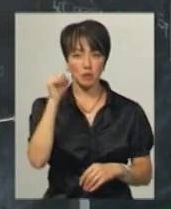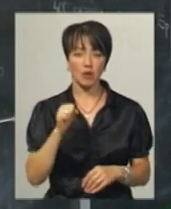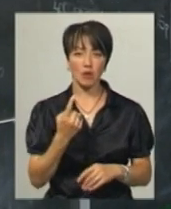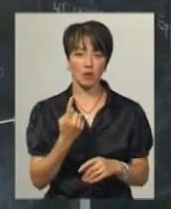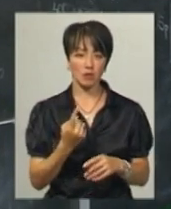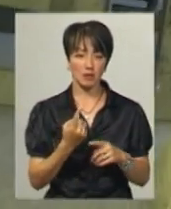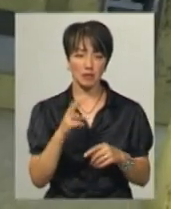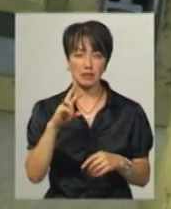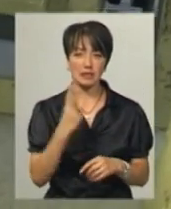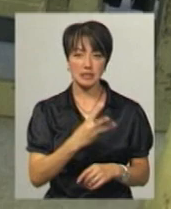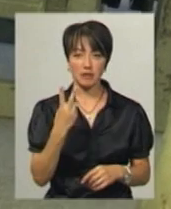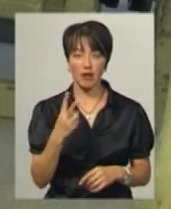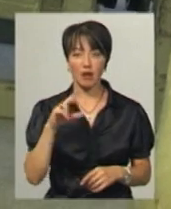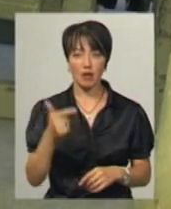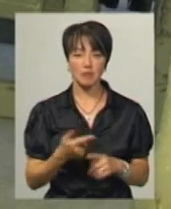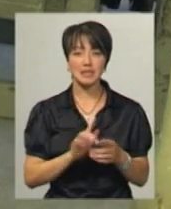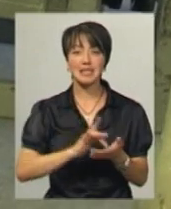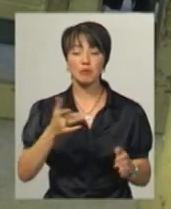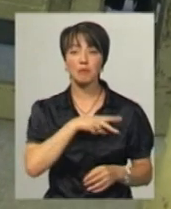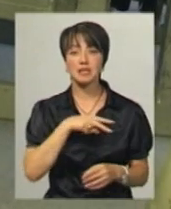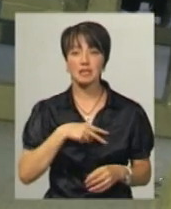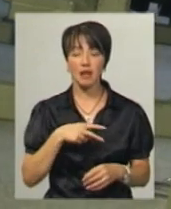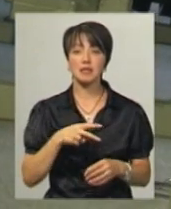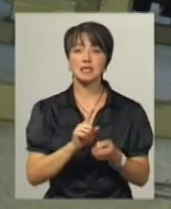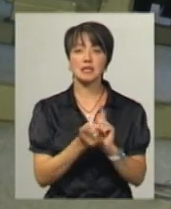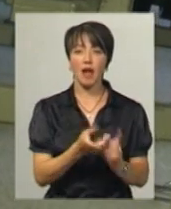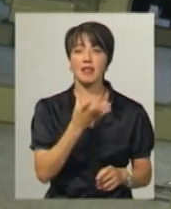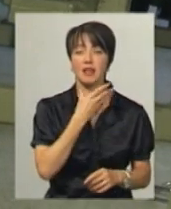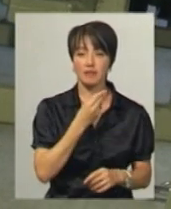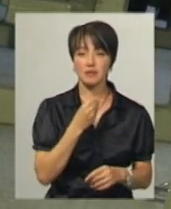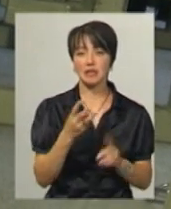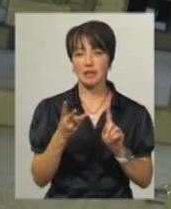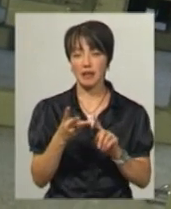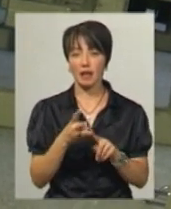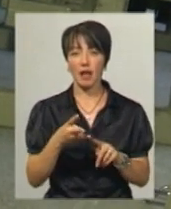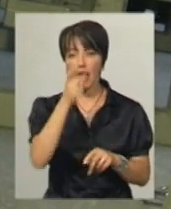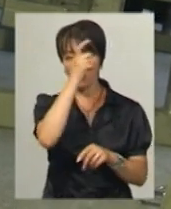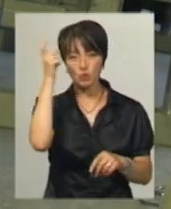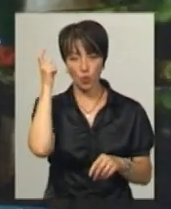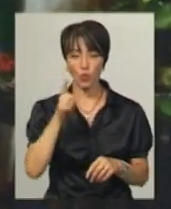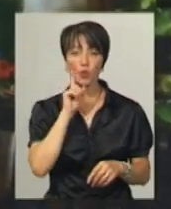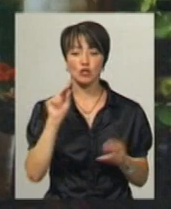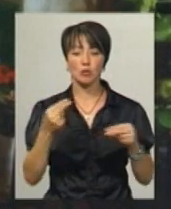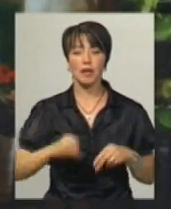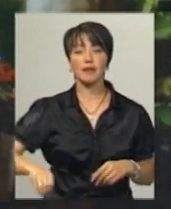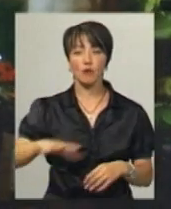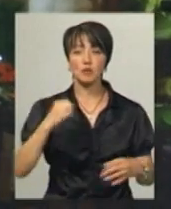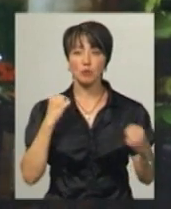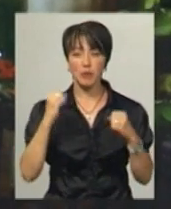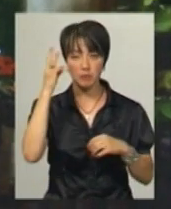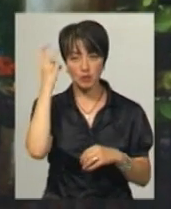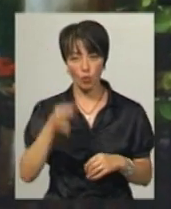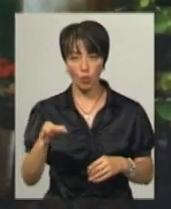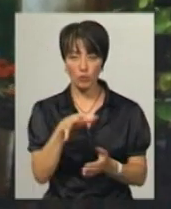гір 32 кілограми. Полміра каже, срібними призерами в естафеті стали латвійці, бронзовими естонці. В юнацькому чемпіонаті Європи спортсмен з